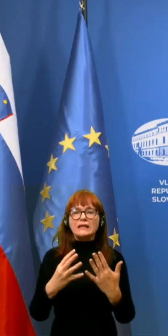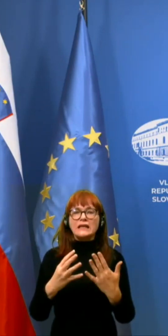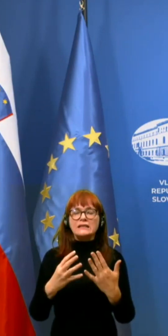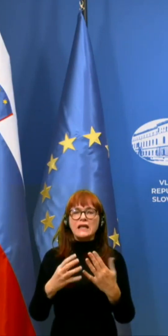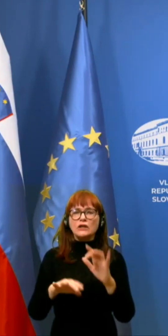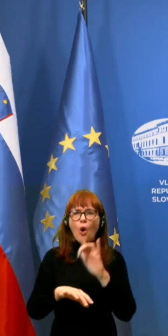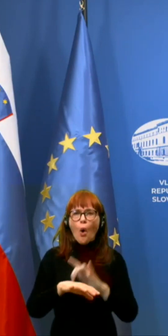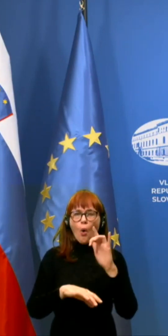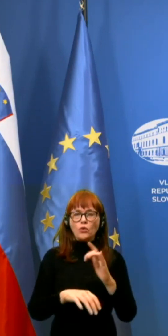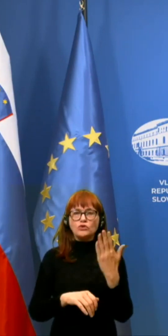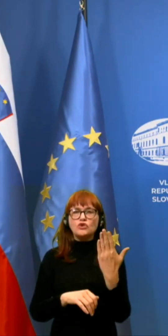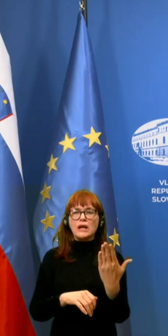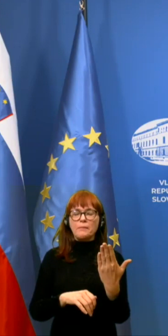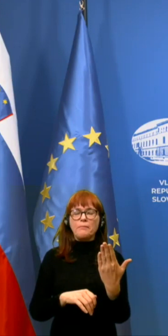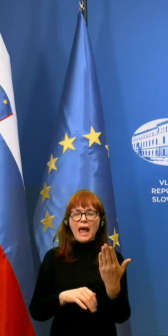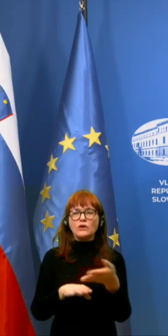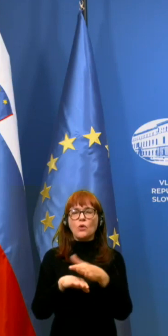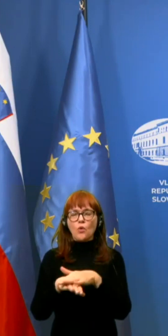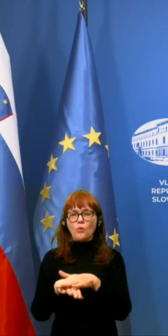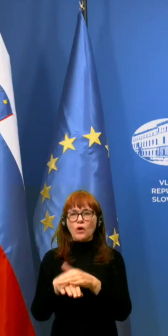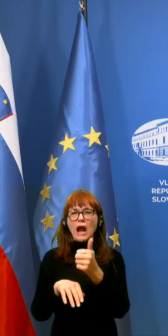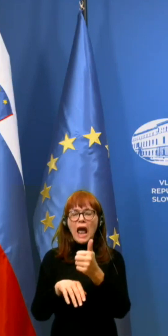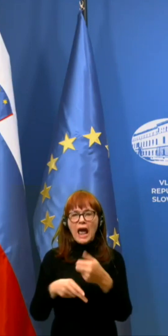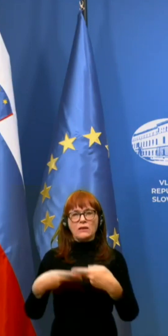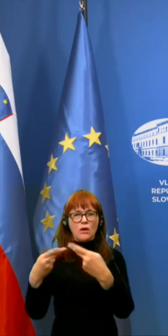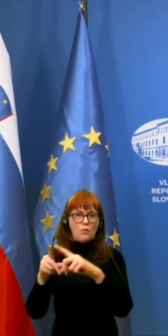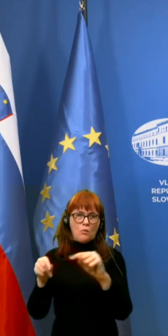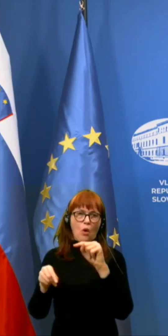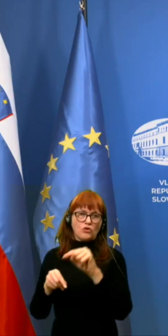stanovalcev pa je omrlo, eden od teh v bolnišnici.